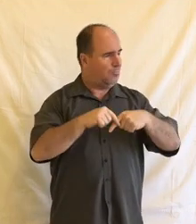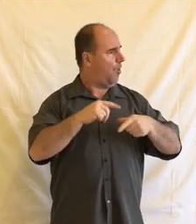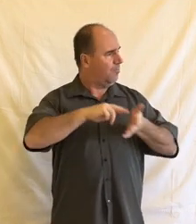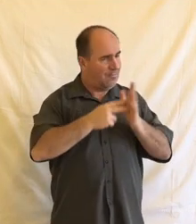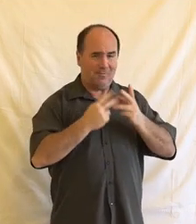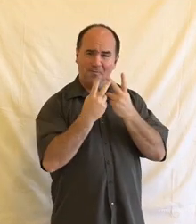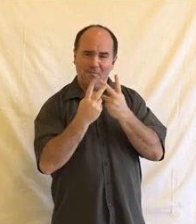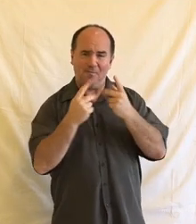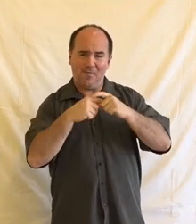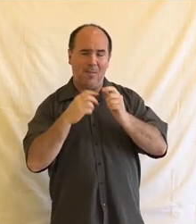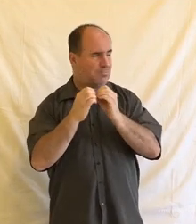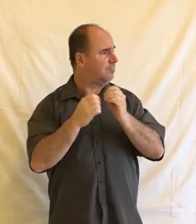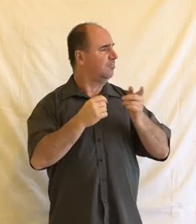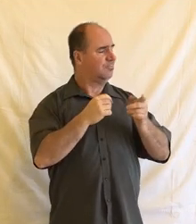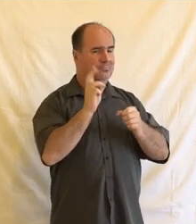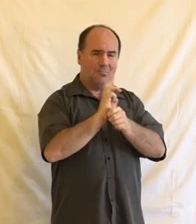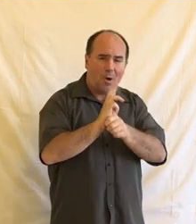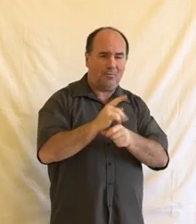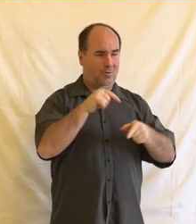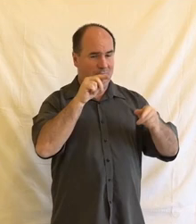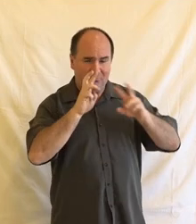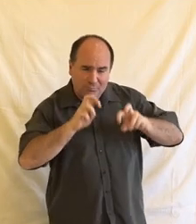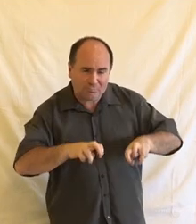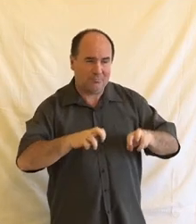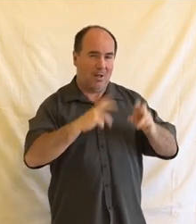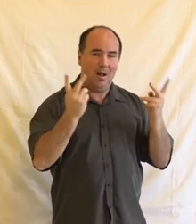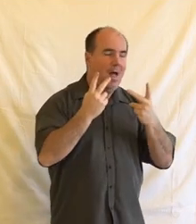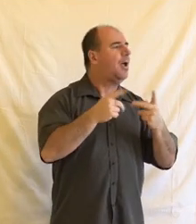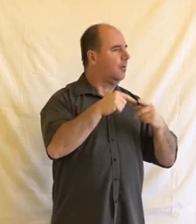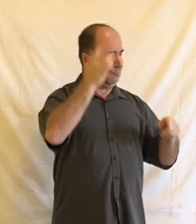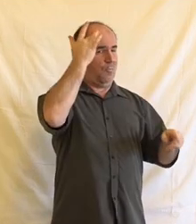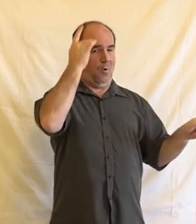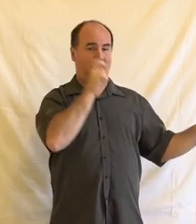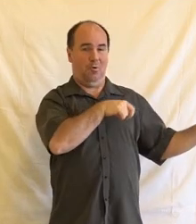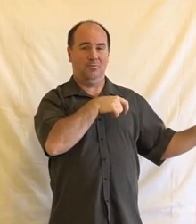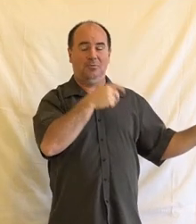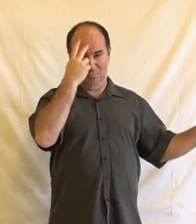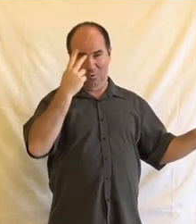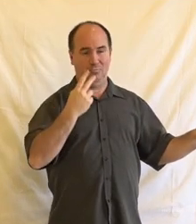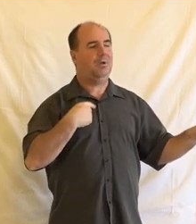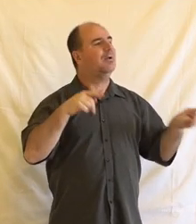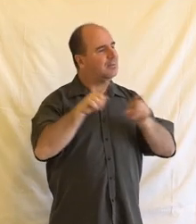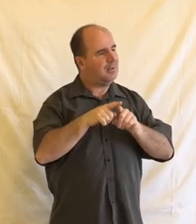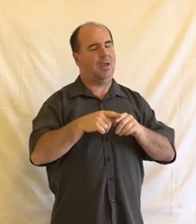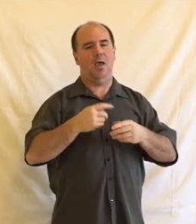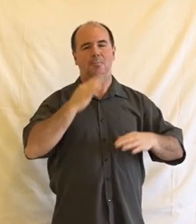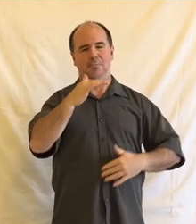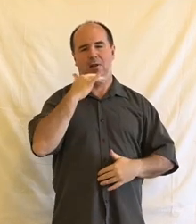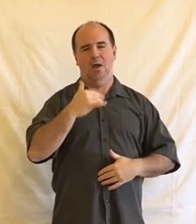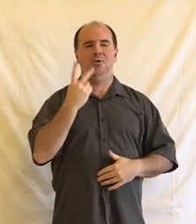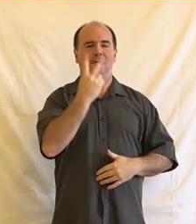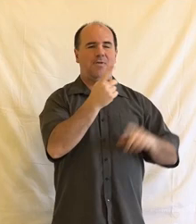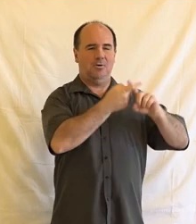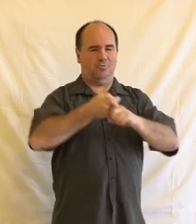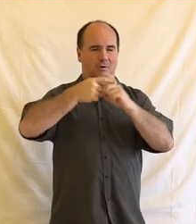A je tady v takové, řekněme, dvojroli. Zároveň má elektorskou činnost přednáší, je v různých asociacích,